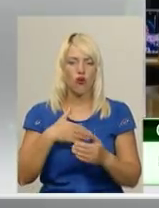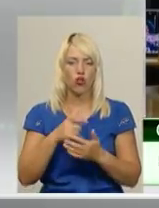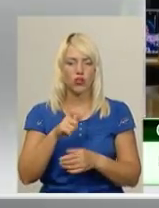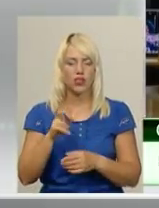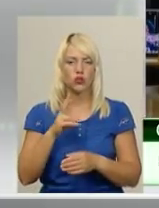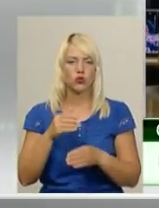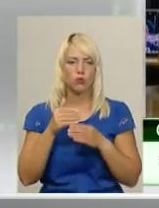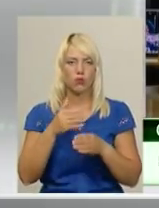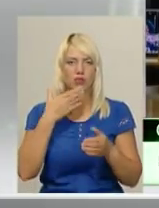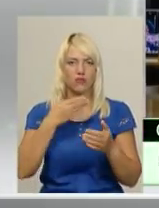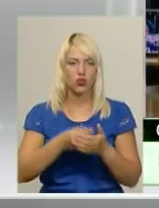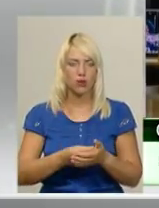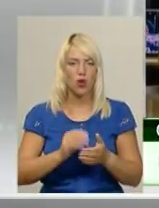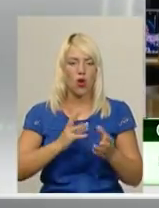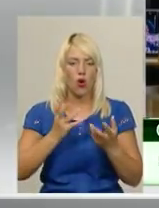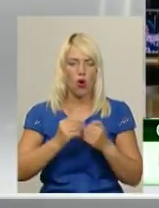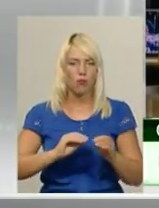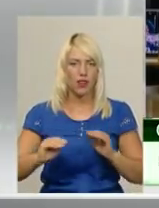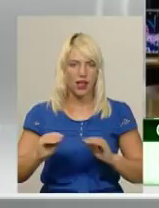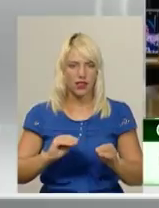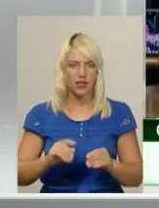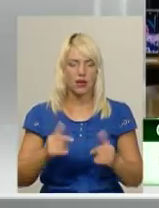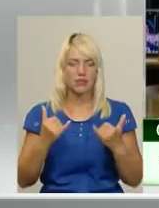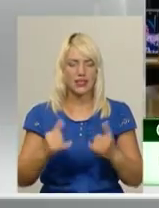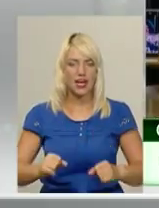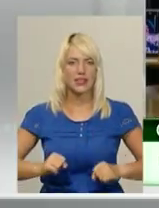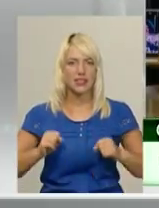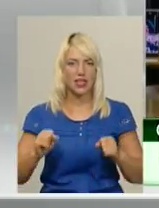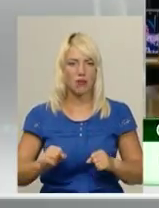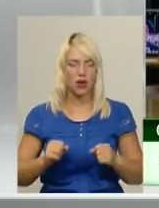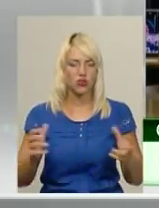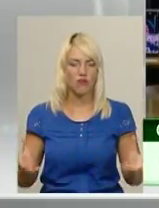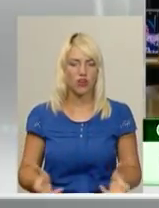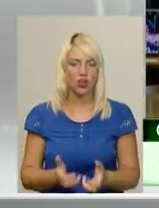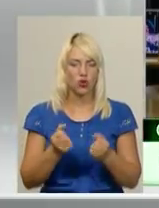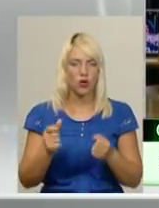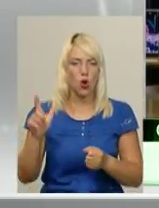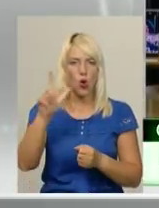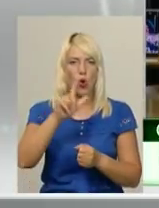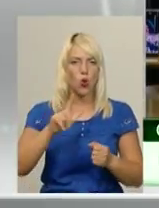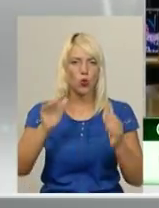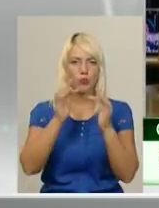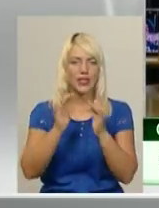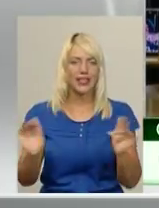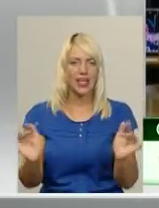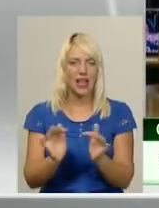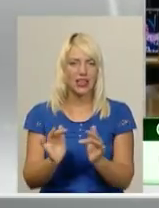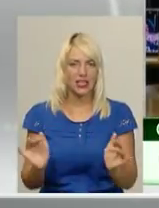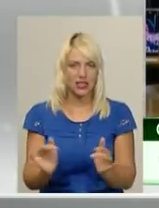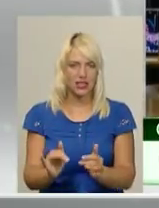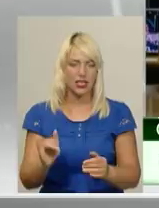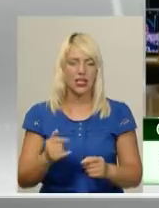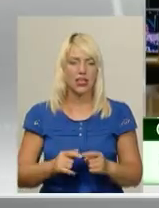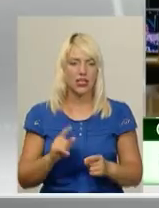обладнанням, бензопилами. Зараз намагаємося врятувати ці ялинки голубі, які в нас – прекрасне місто. З допомогою атомної